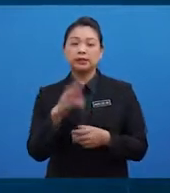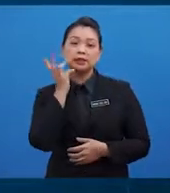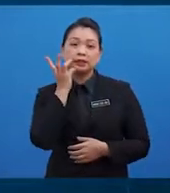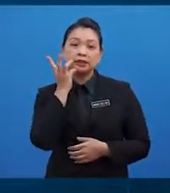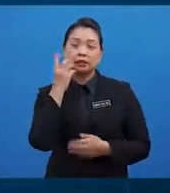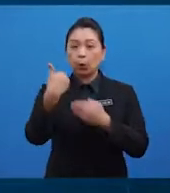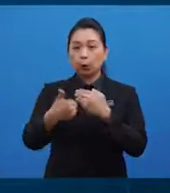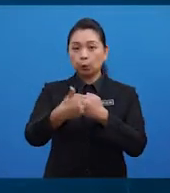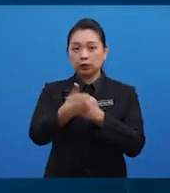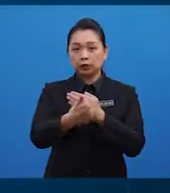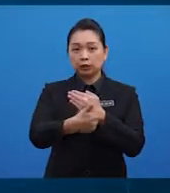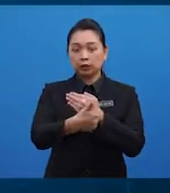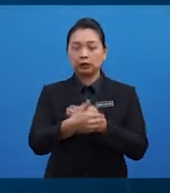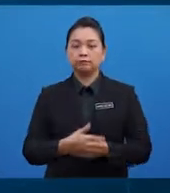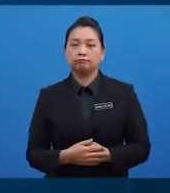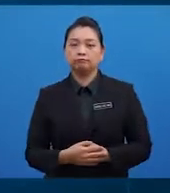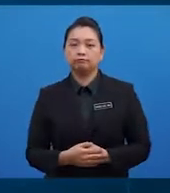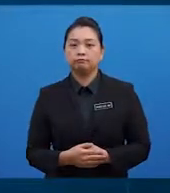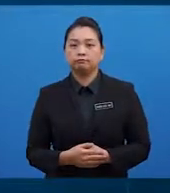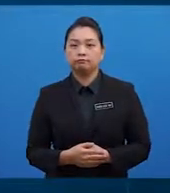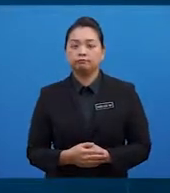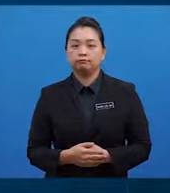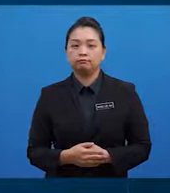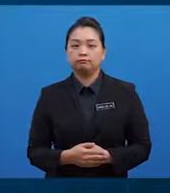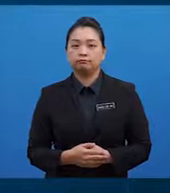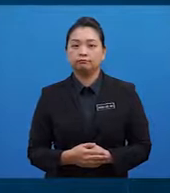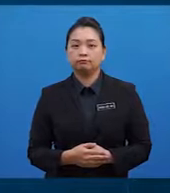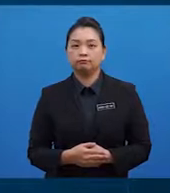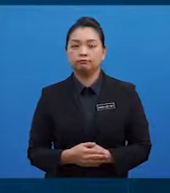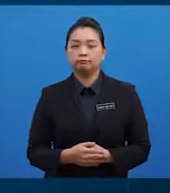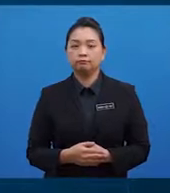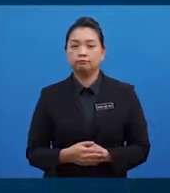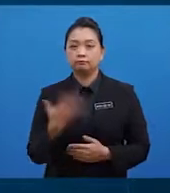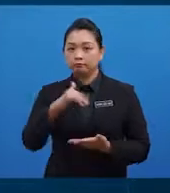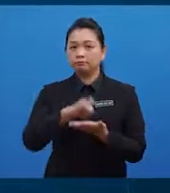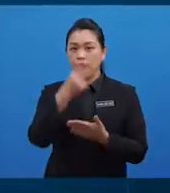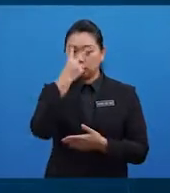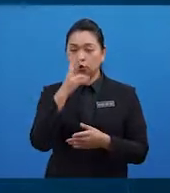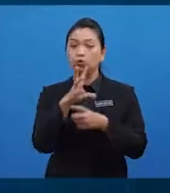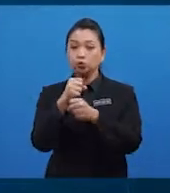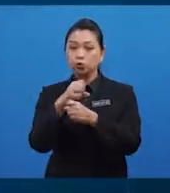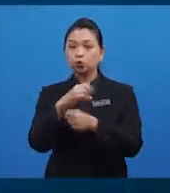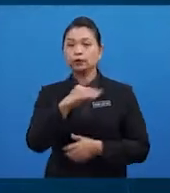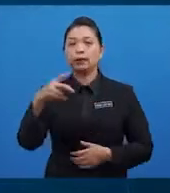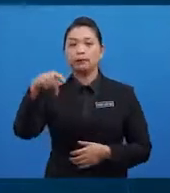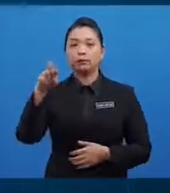biji rin dan sebagainya. Seterusnya, protein dan tenusu.